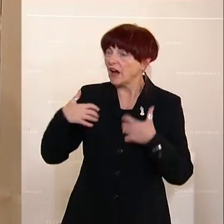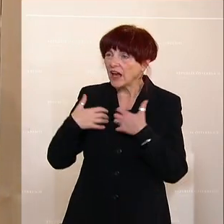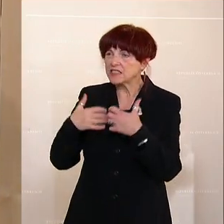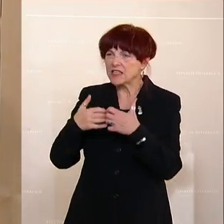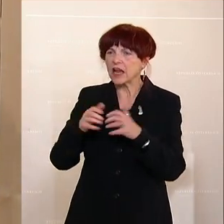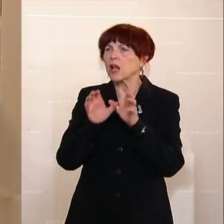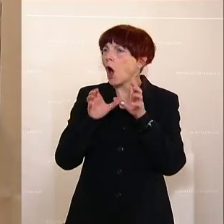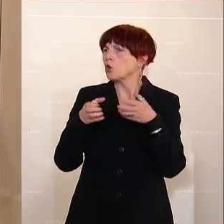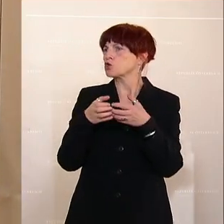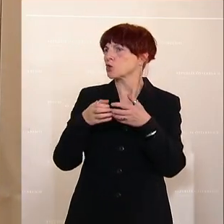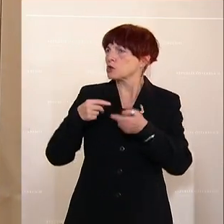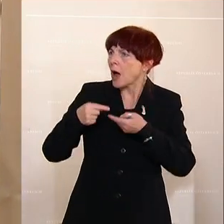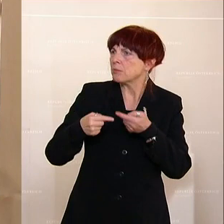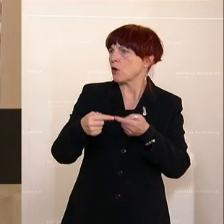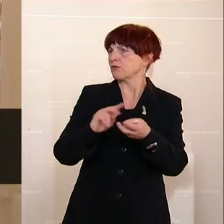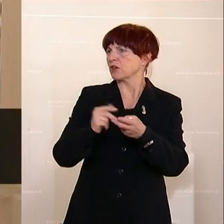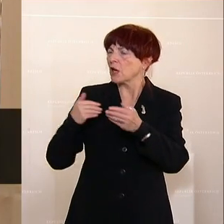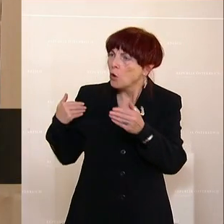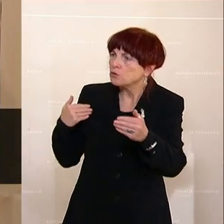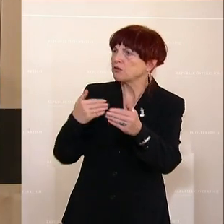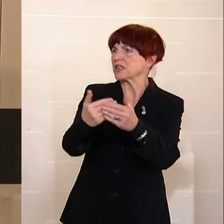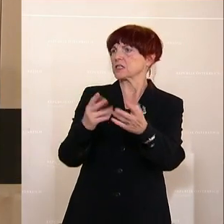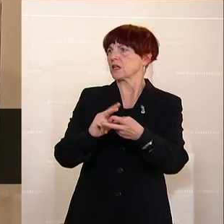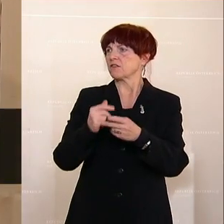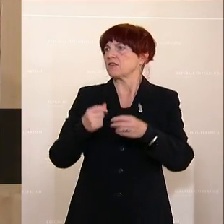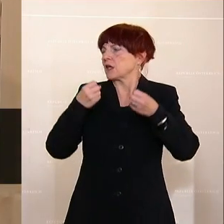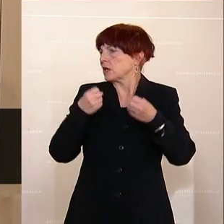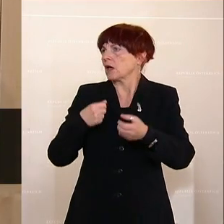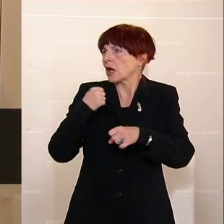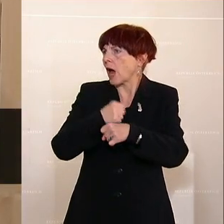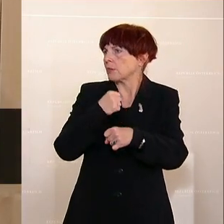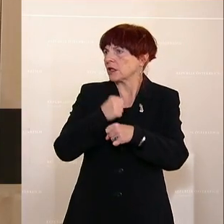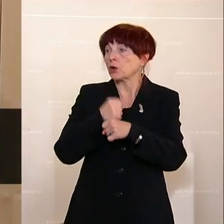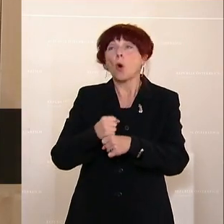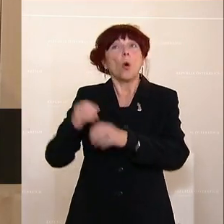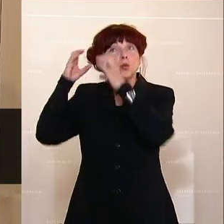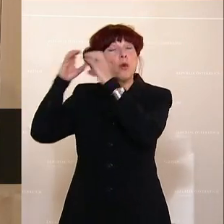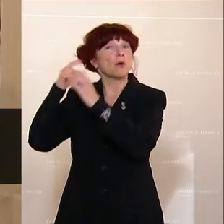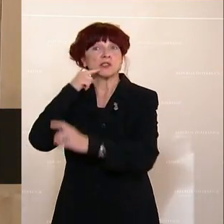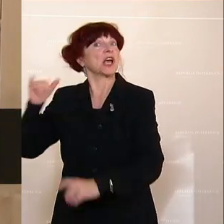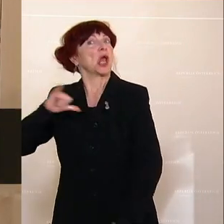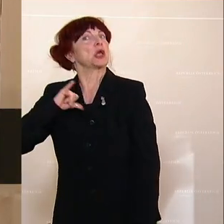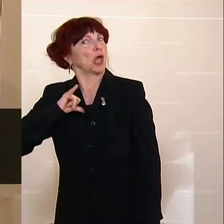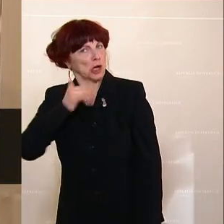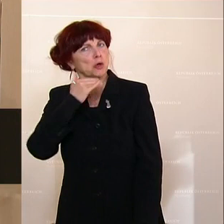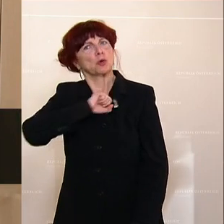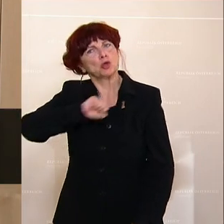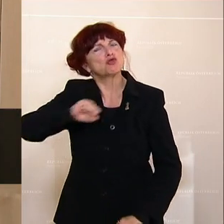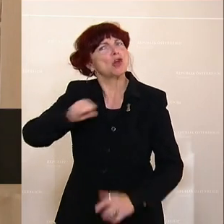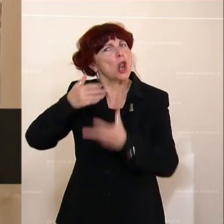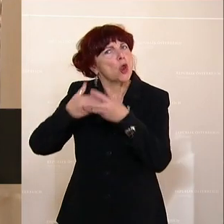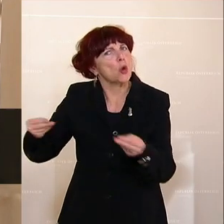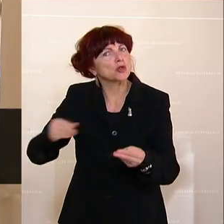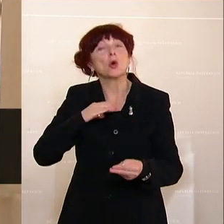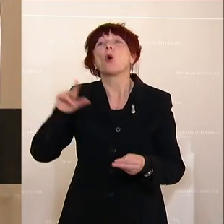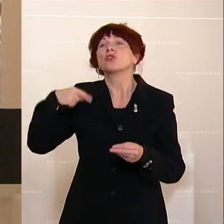zustande gekommen ist und wie wieder mit den Fristen gearbeitet wird. Und die ÖVP sagt auf der einen Seite, ja, sie ist möglichst daran interessiert, dass das rasch gelöst werden kann und dann gibt es wieder den